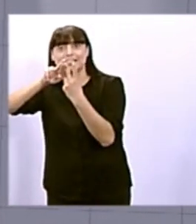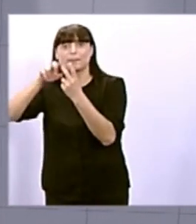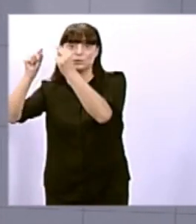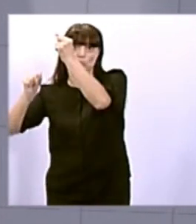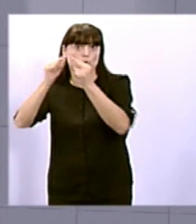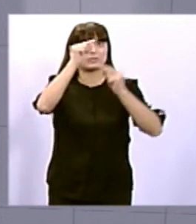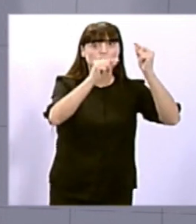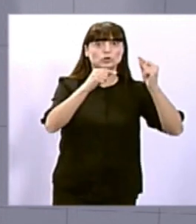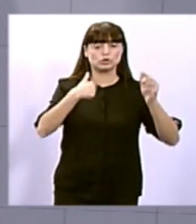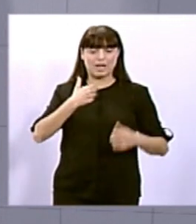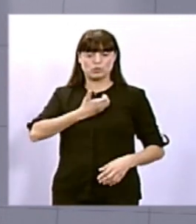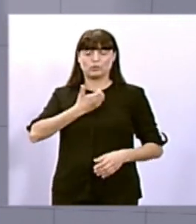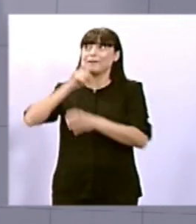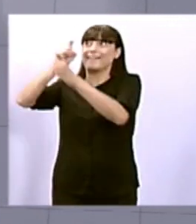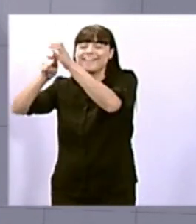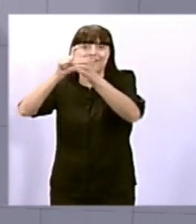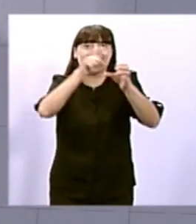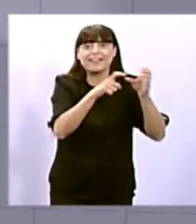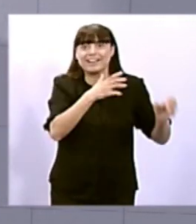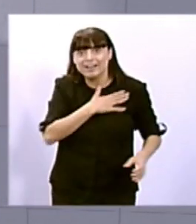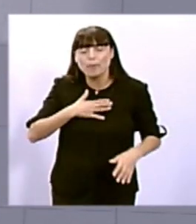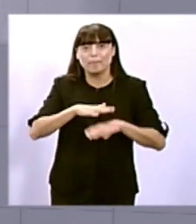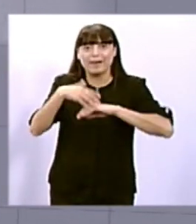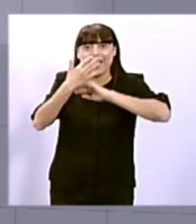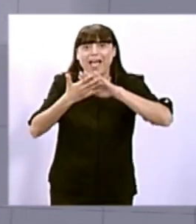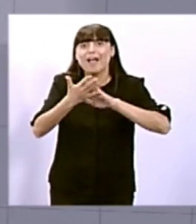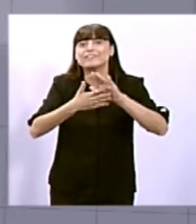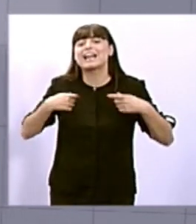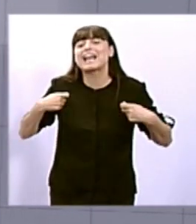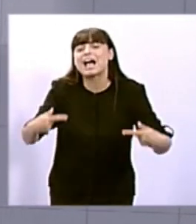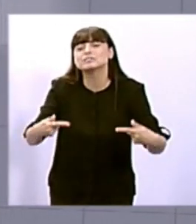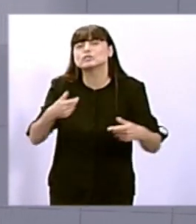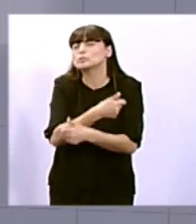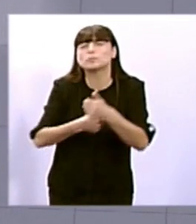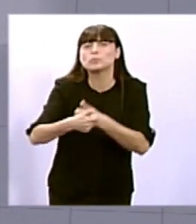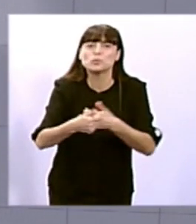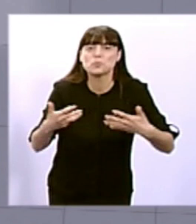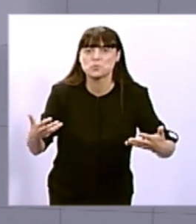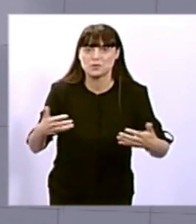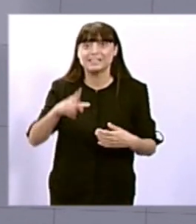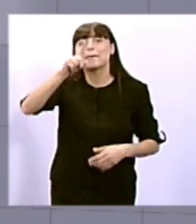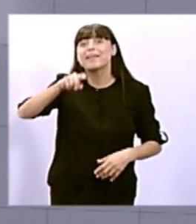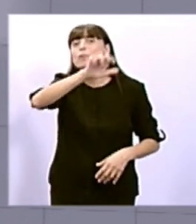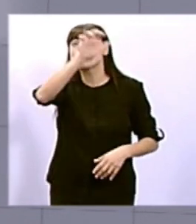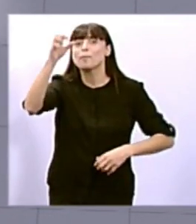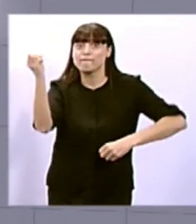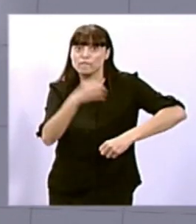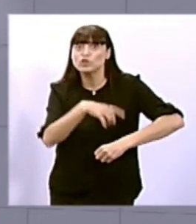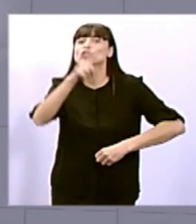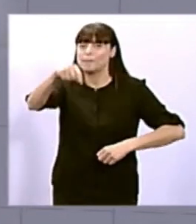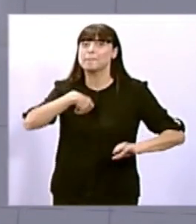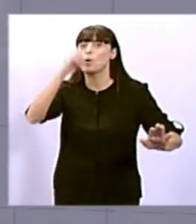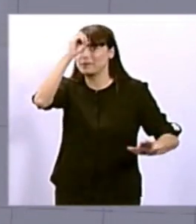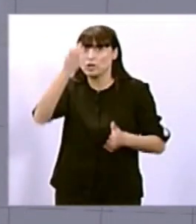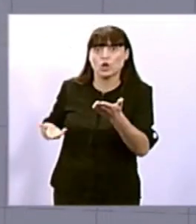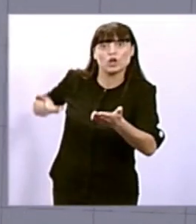també de l'adopció dels fons europeus que poguessin vindre dels diferents programes de reconstrucció. La ministra Montero ha recordat, però, que